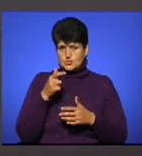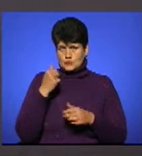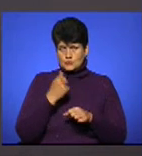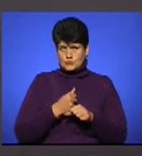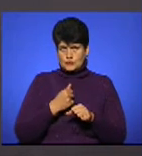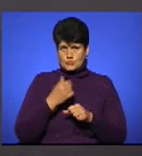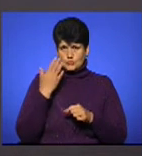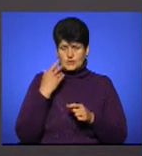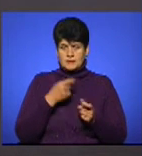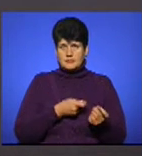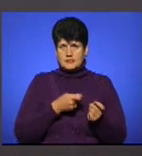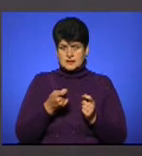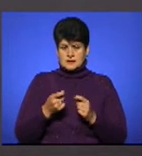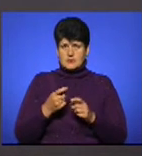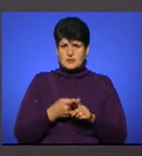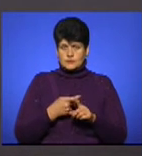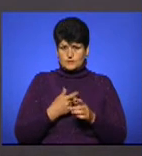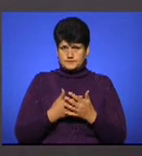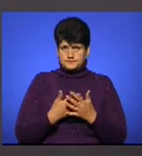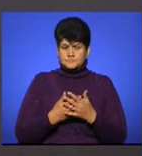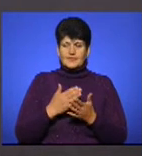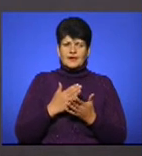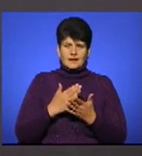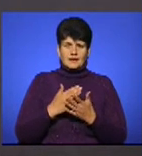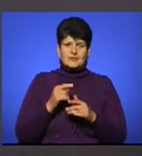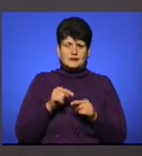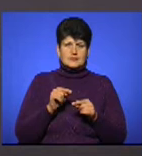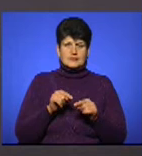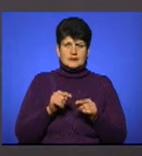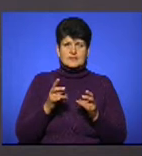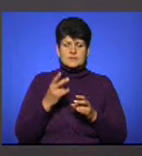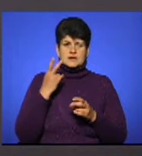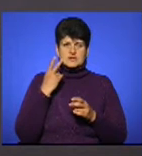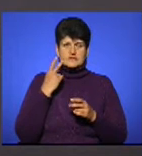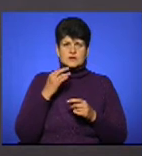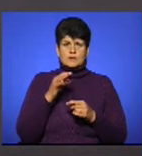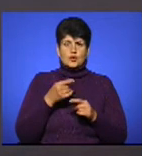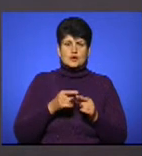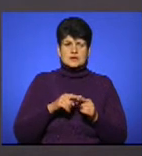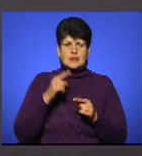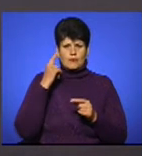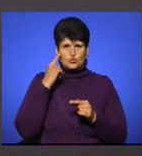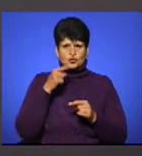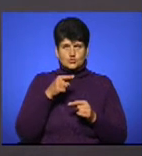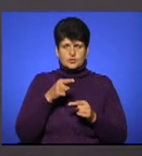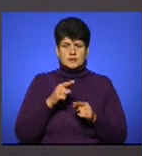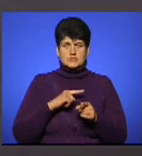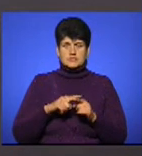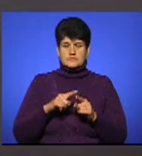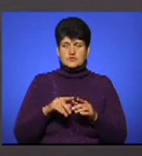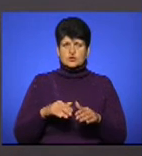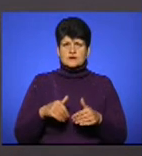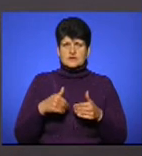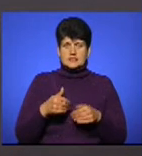бараболі занесемо. І от є такі речі, то треба завжди про це подумати і терміново звертатися